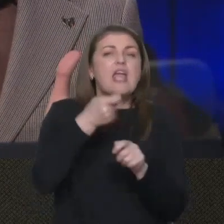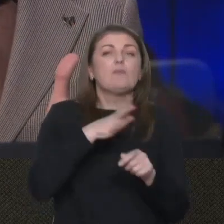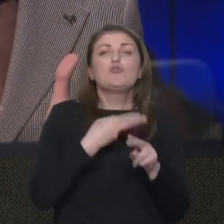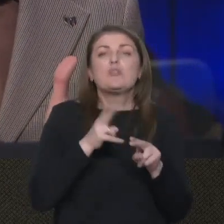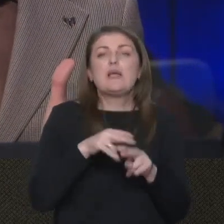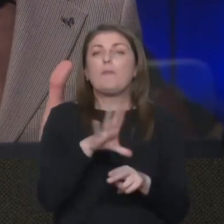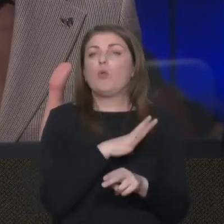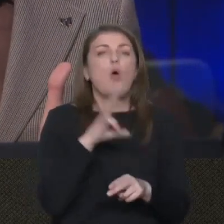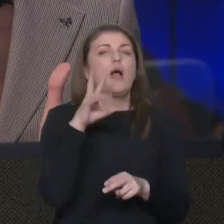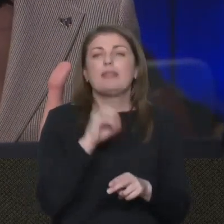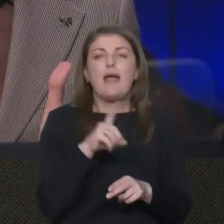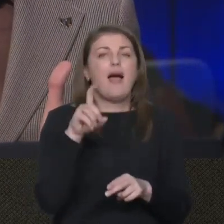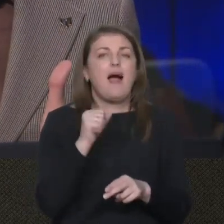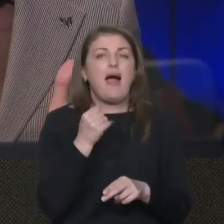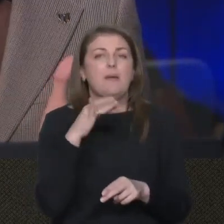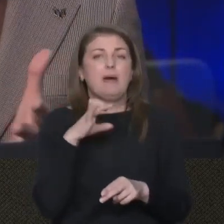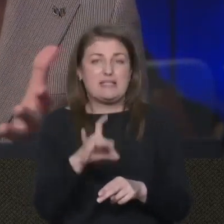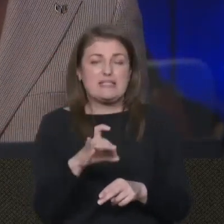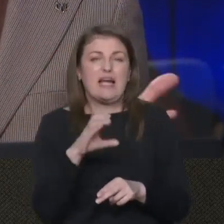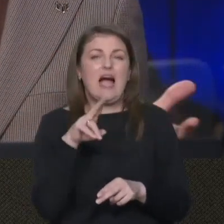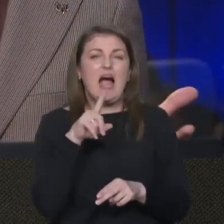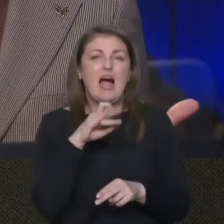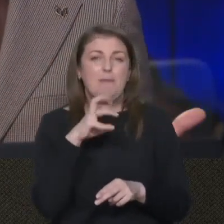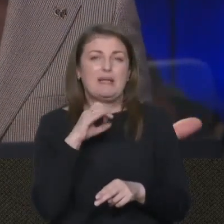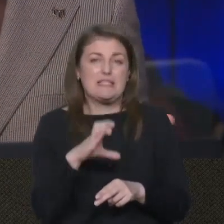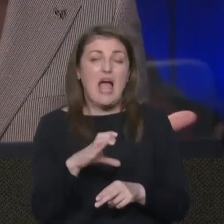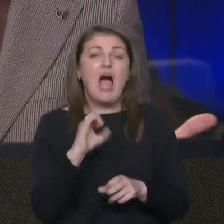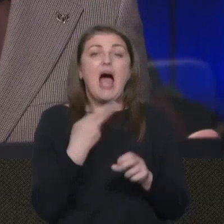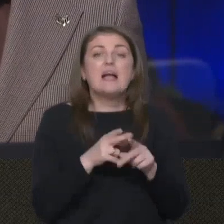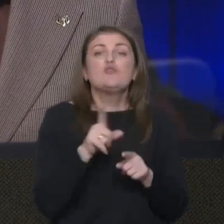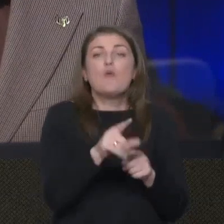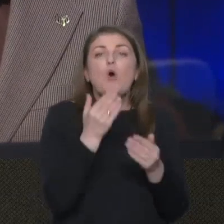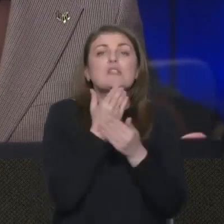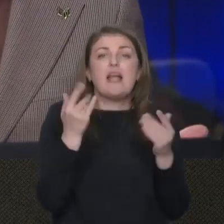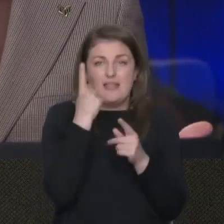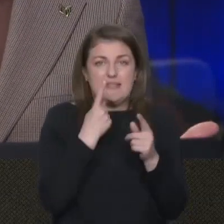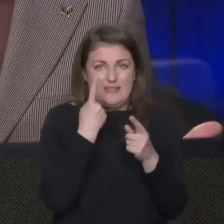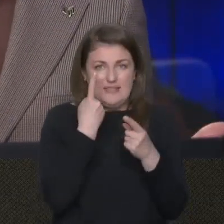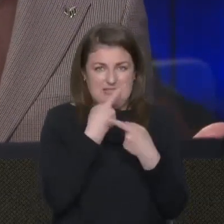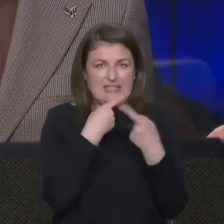що це було не «Хаймарс», а це з того, що вони останні заявили.